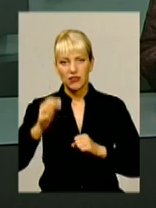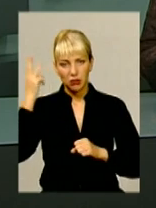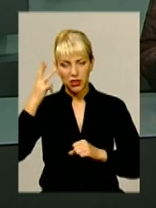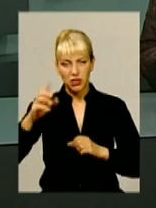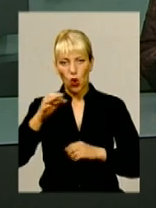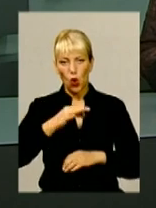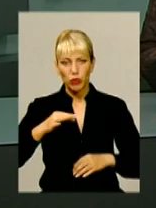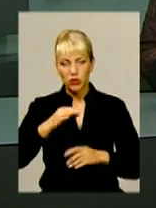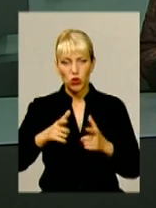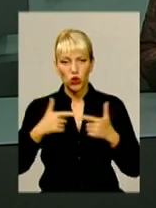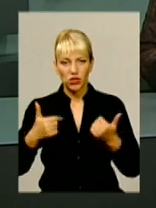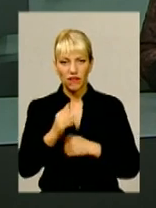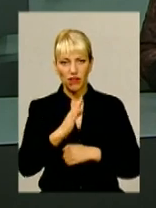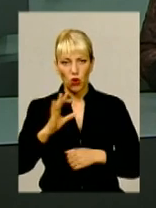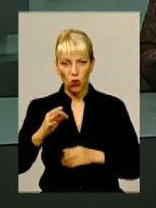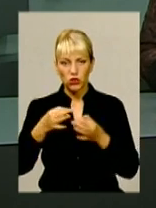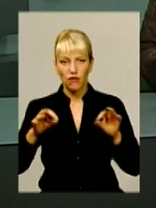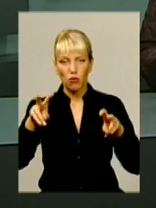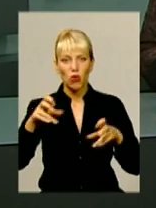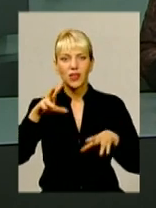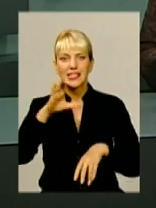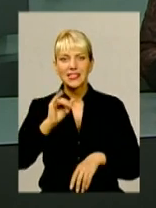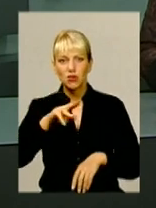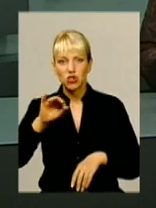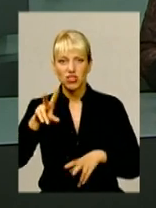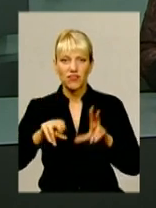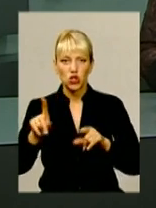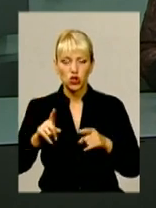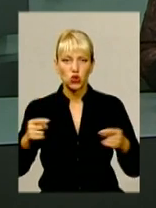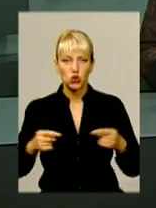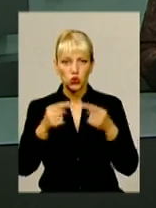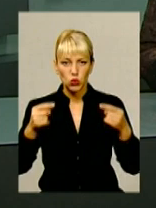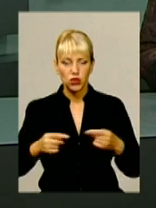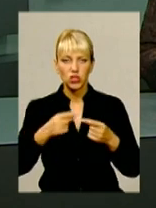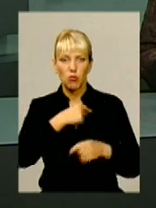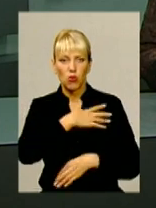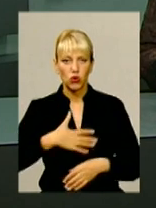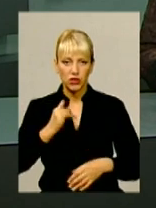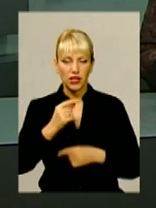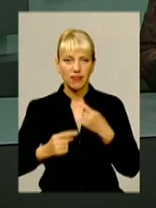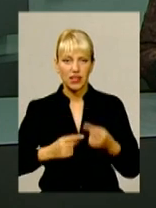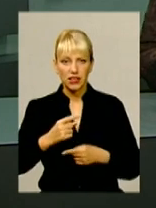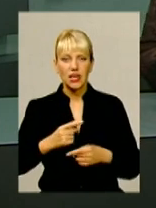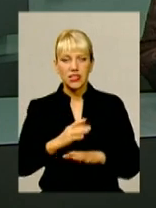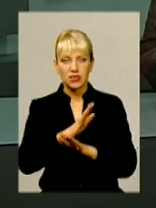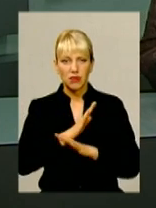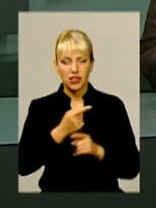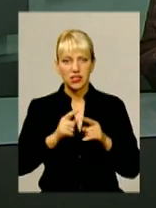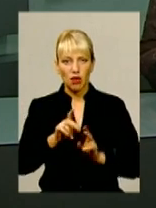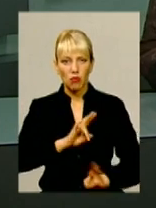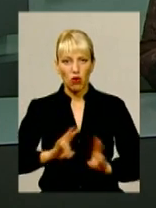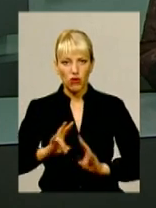організації ВО «Свобода» Олександр Семчишин вважає, що сутички поранення і як наслідок смерті 31 серпня – провокація.